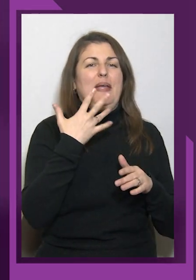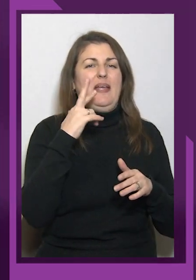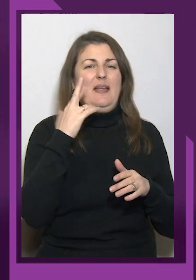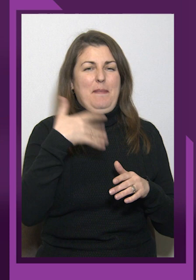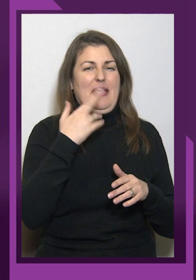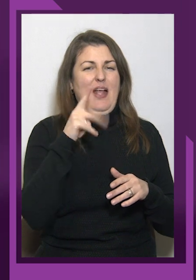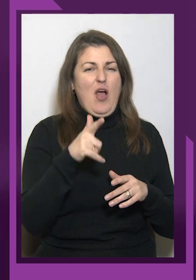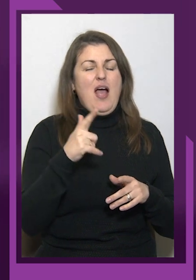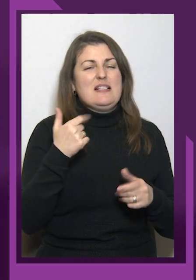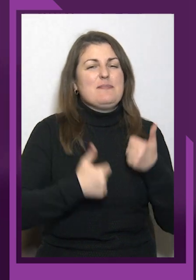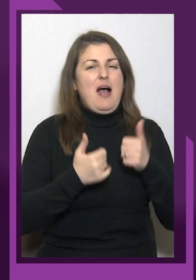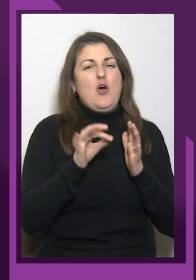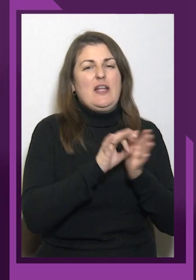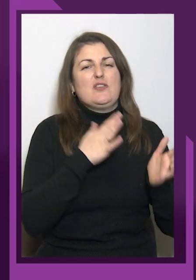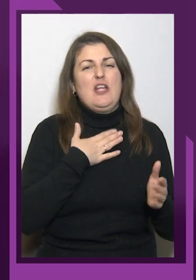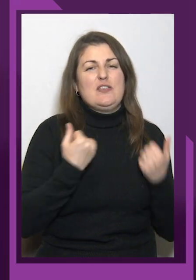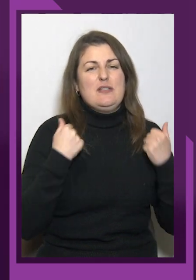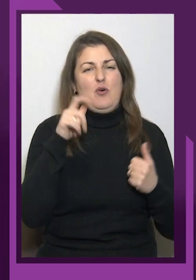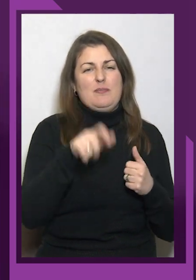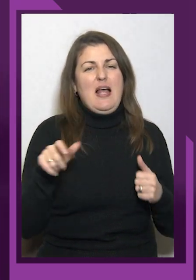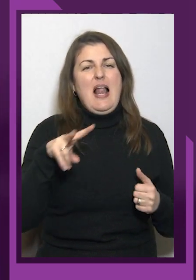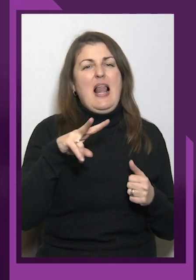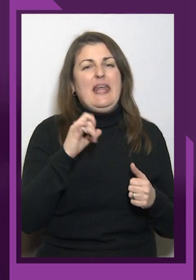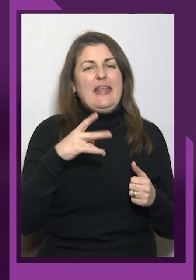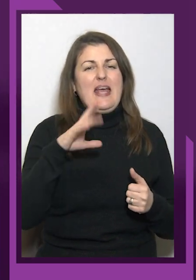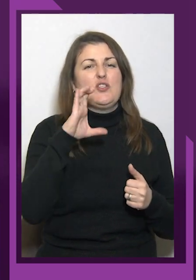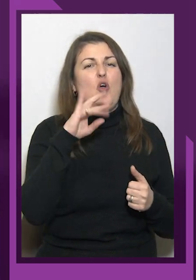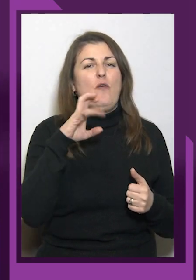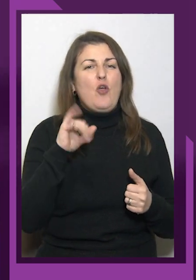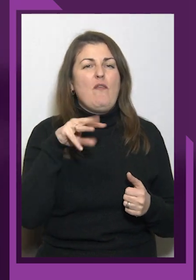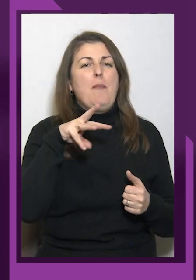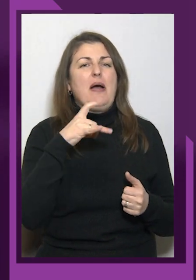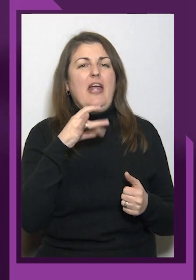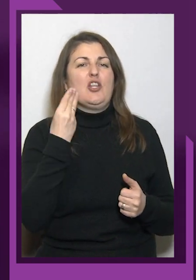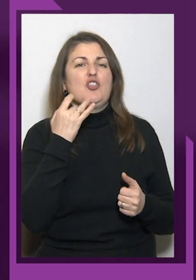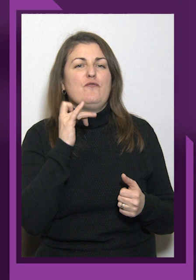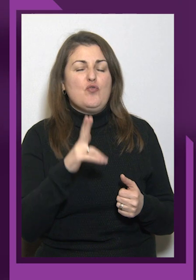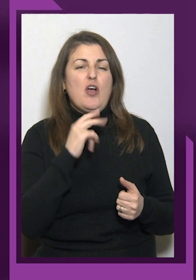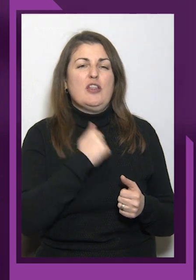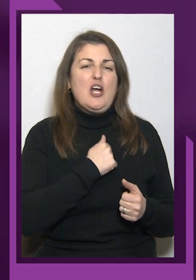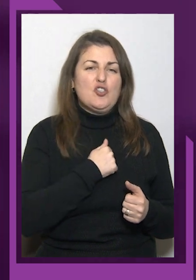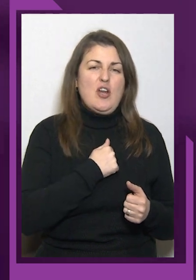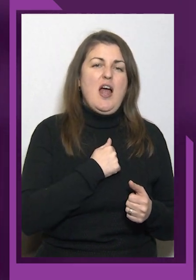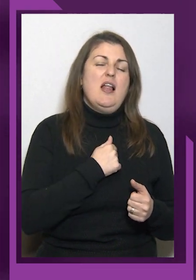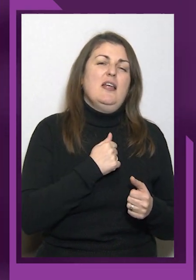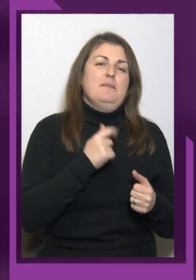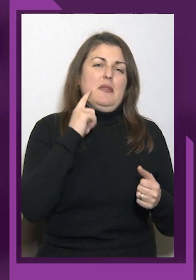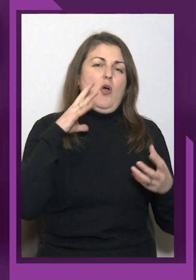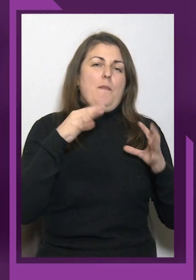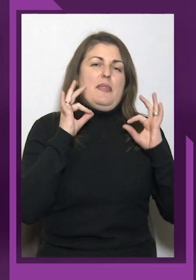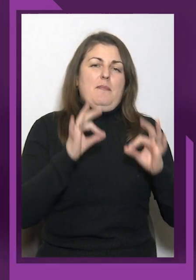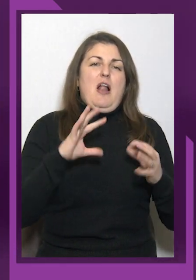Соловйова та Мар'яна Шевчук. На жаль, підійти в оптимальній формі до змагань спортсменкам завадили проблеми зі здоров'ям.